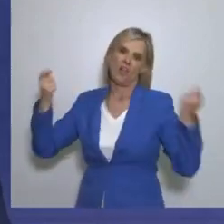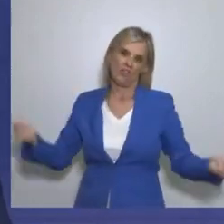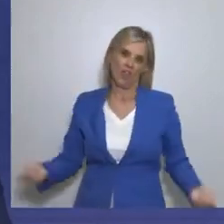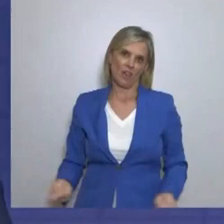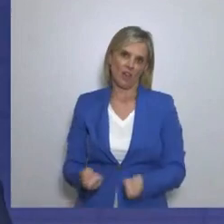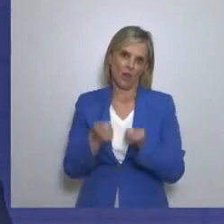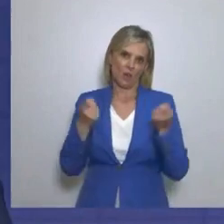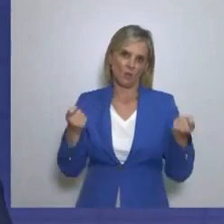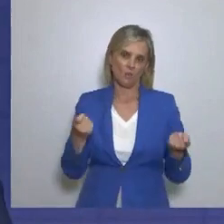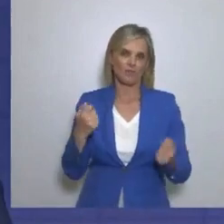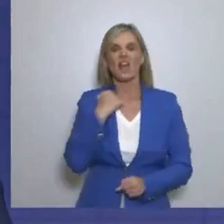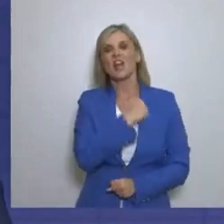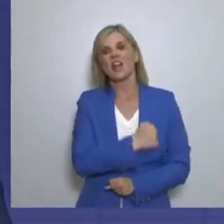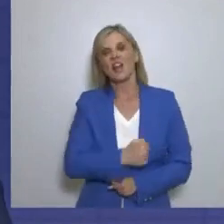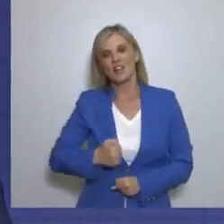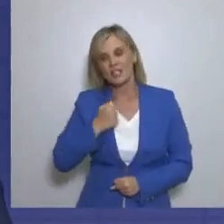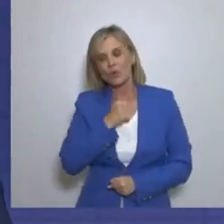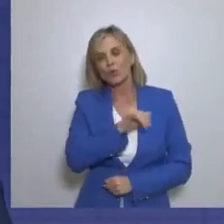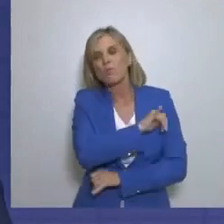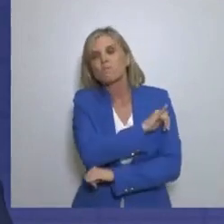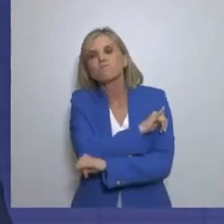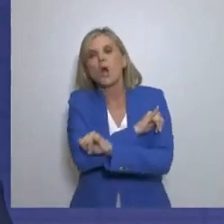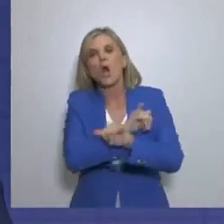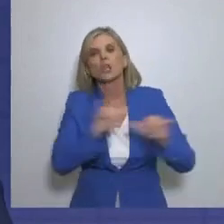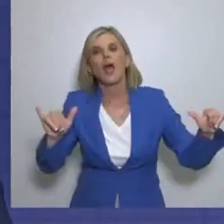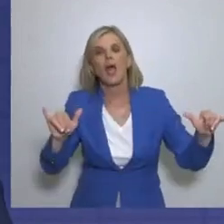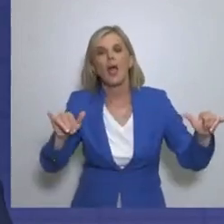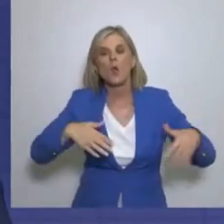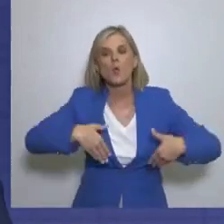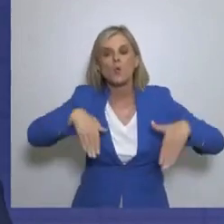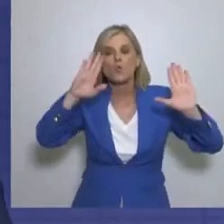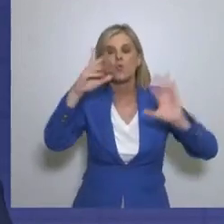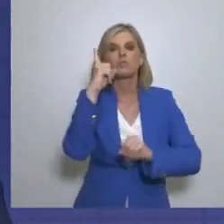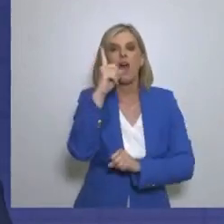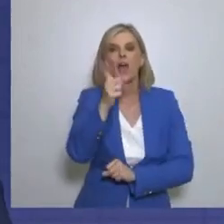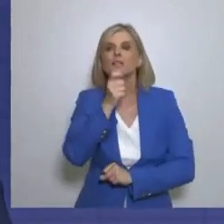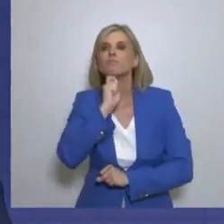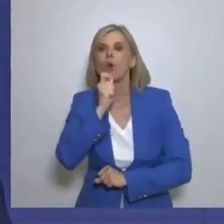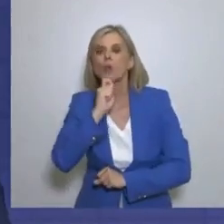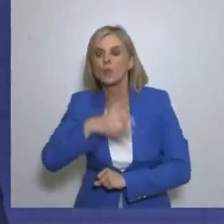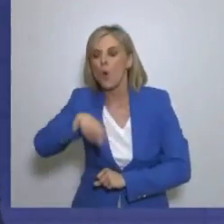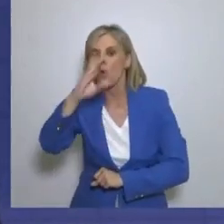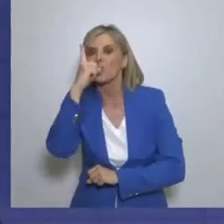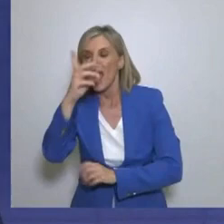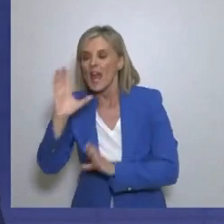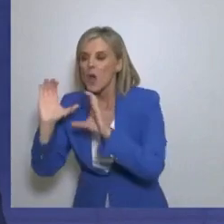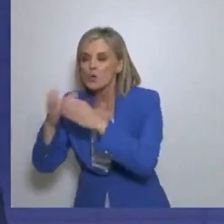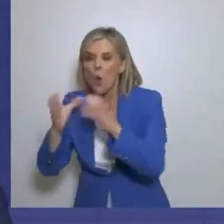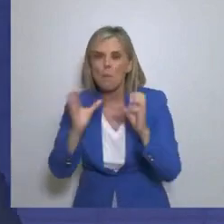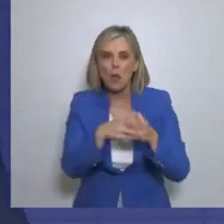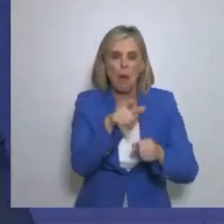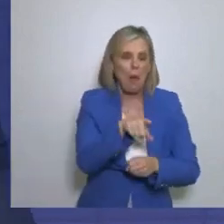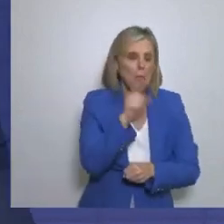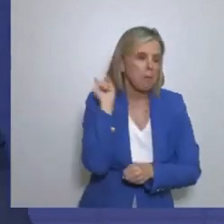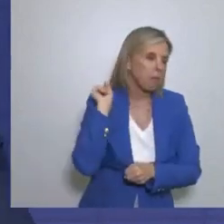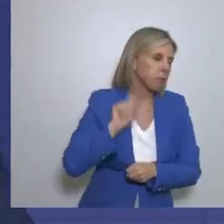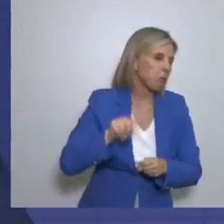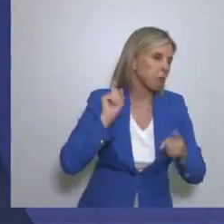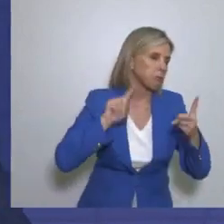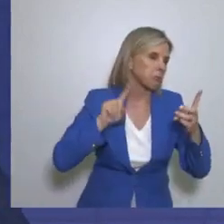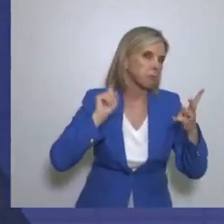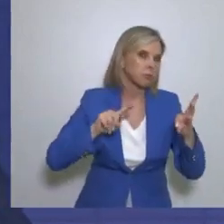Δεν υπήρξε πραγματικά θα επαναλάβω ποτέ πολιτική βούληση Από κανένα κόμμα για να υπάρξει μια εξηγίανση των τραπεζικών ιδρυμάτων